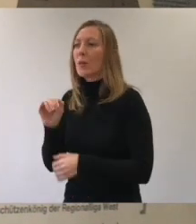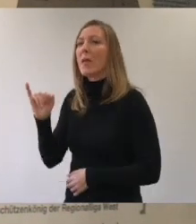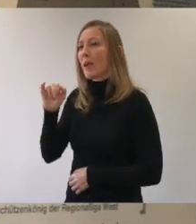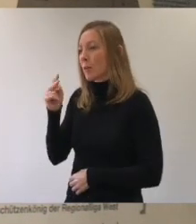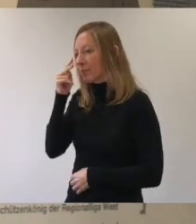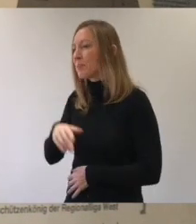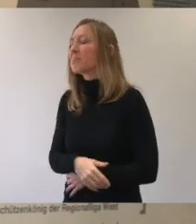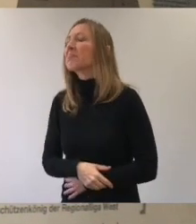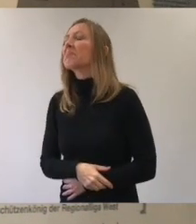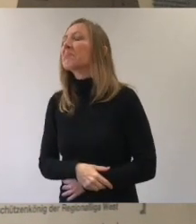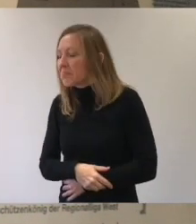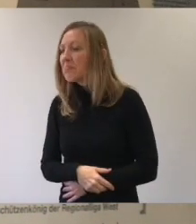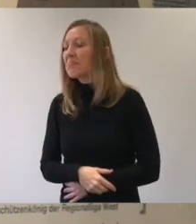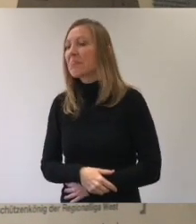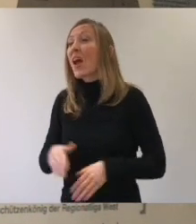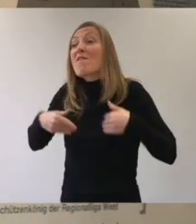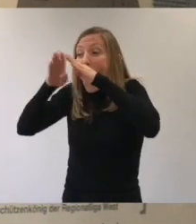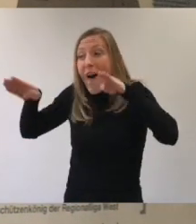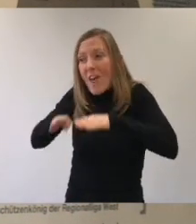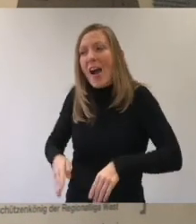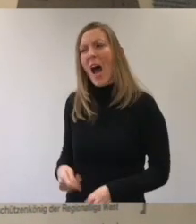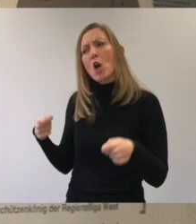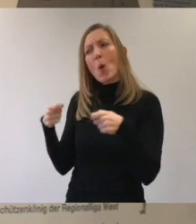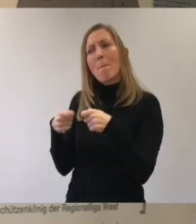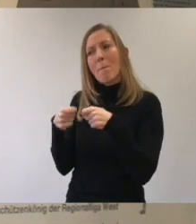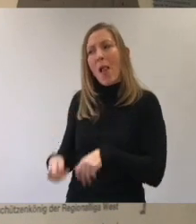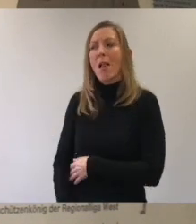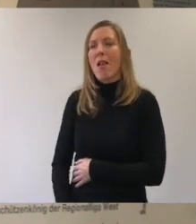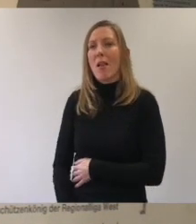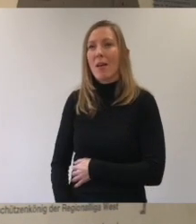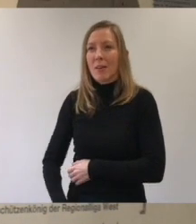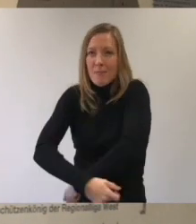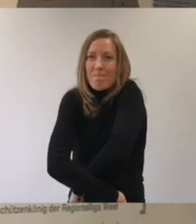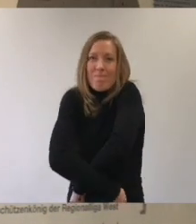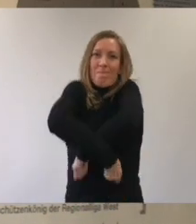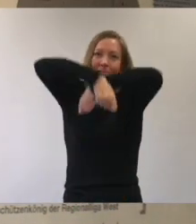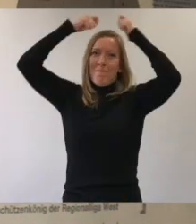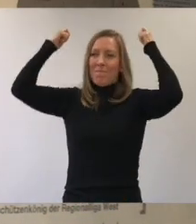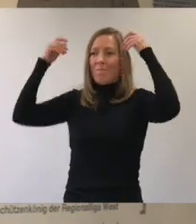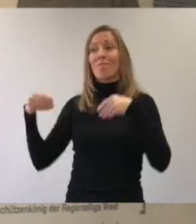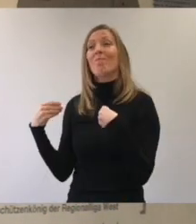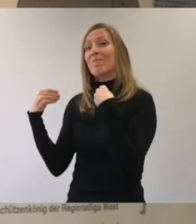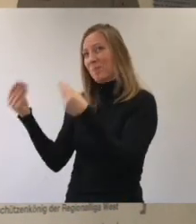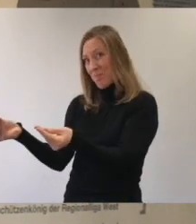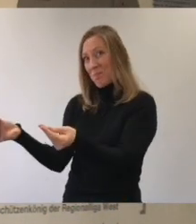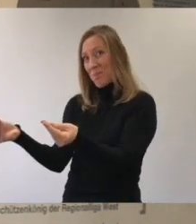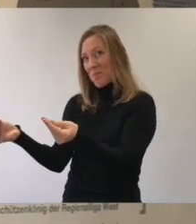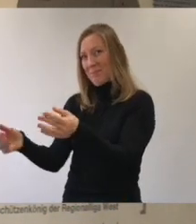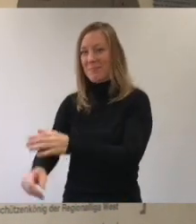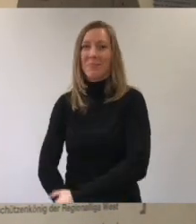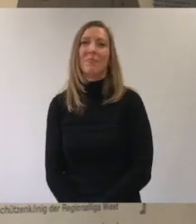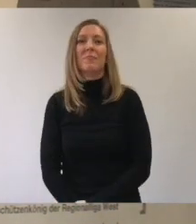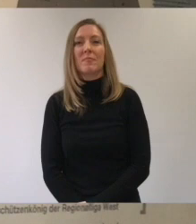guckt Ingo an und grinst. Er sagt, frohe Weihnachten, Kumpel. Dann zieht er sein Trikot aus und gibt es Ingo.